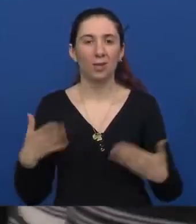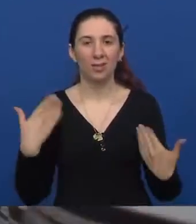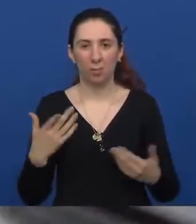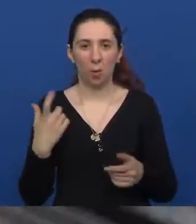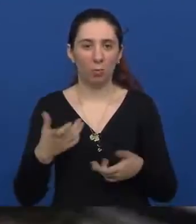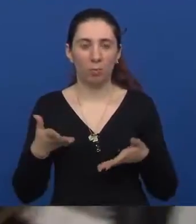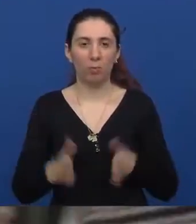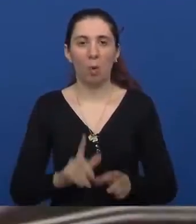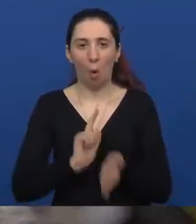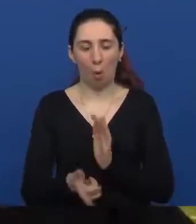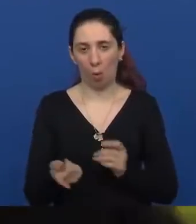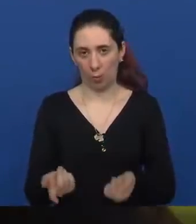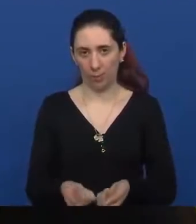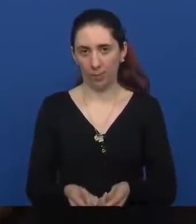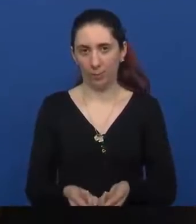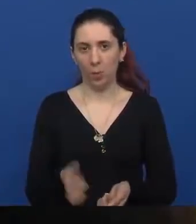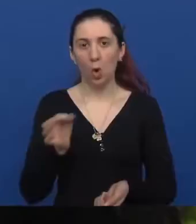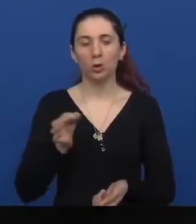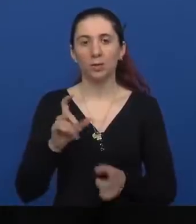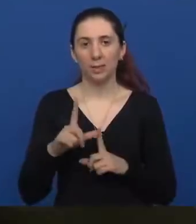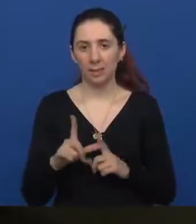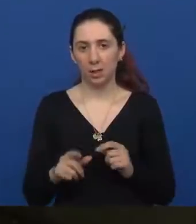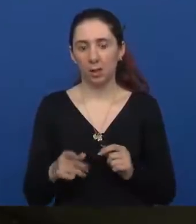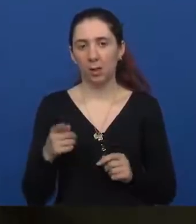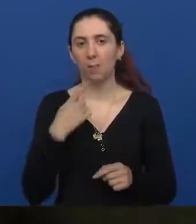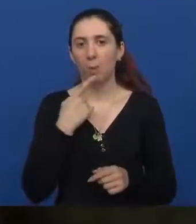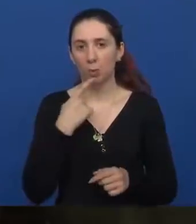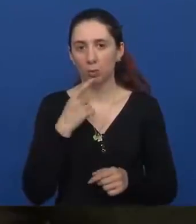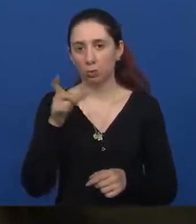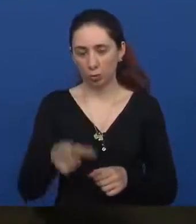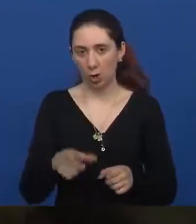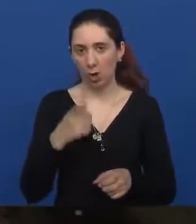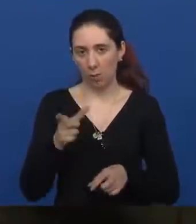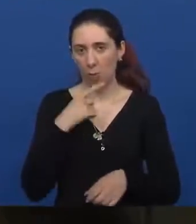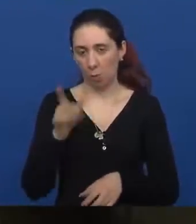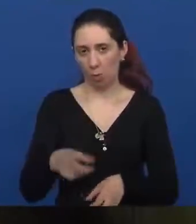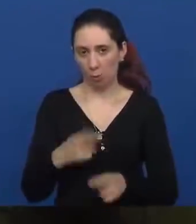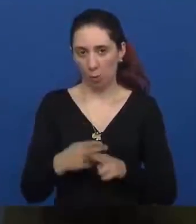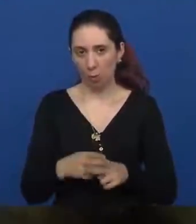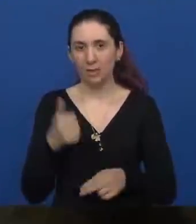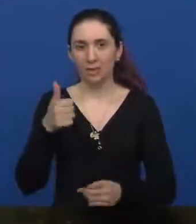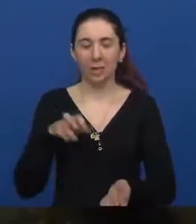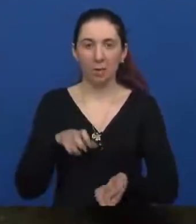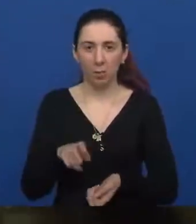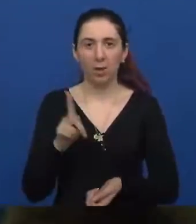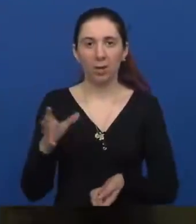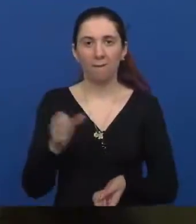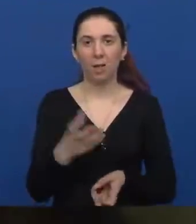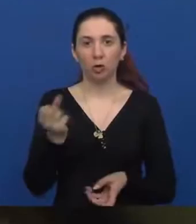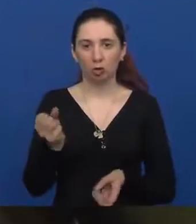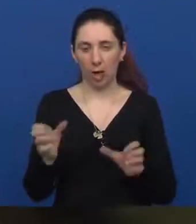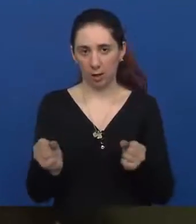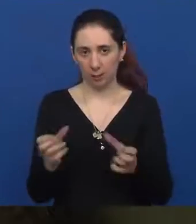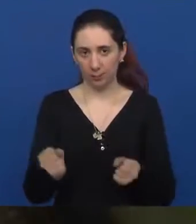dobi, odmah nakon rođenja, a osnovni cilj je pokušati osposobiti bolesnika za samostalno kretanje i hvat šakom.